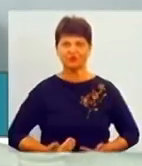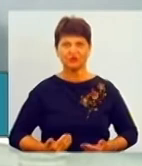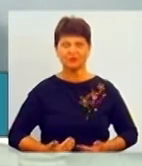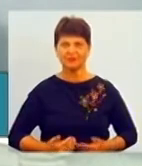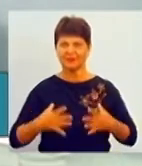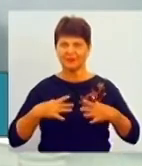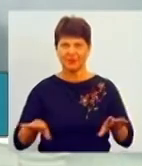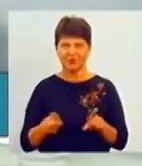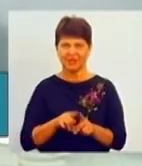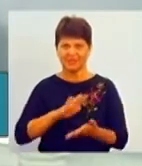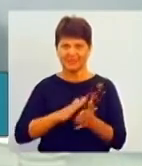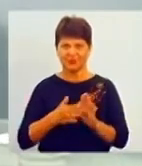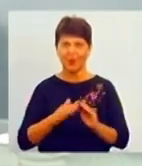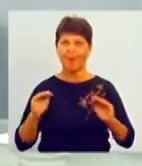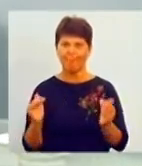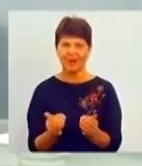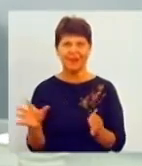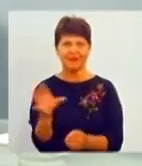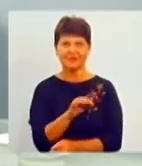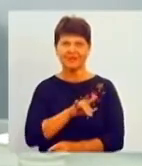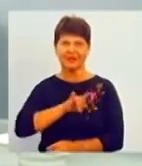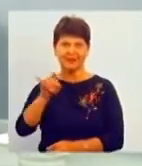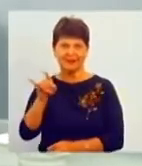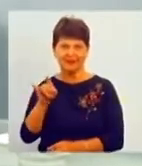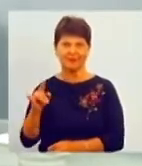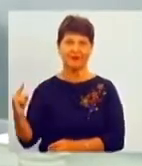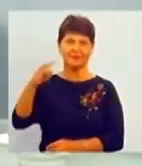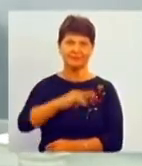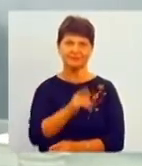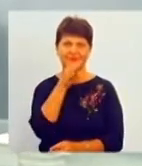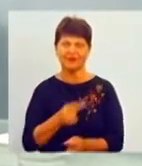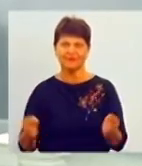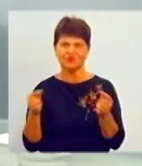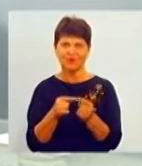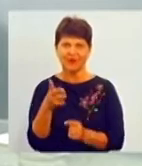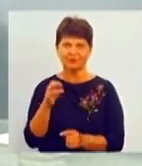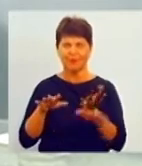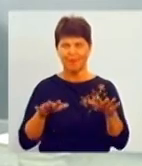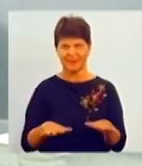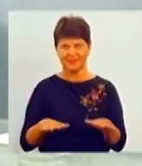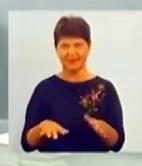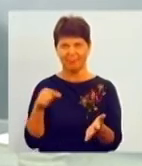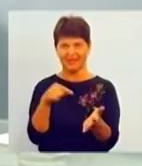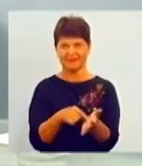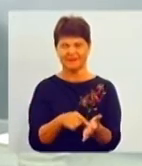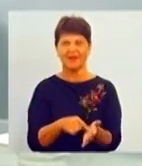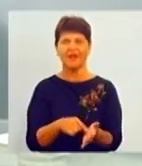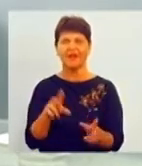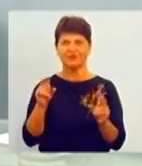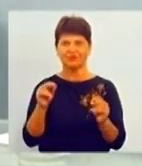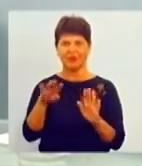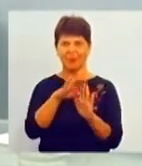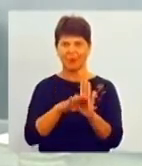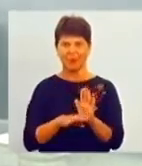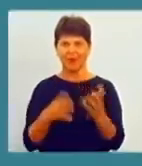ситуацій були якомога менше. Всі літаки, які відлітають, гайп приземляються вчасно і в місці призначення. Щастивим, це була програма «Тема дня».